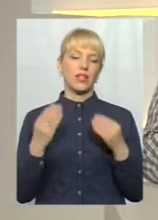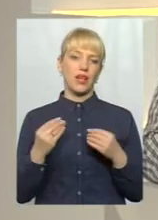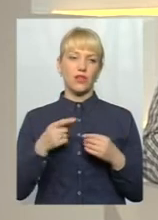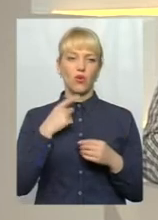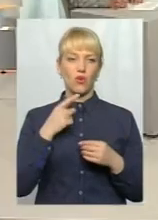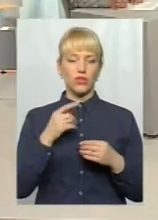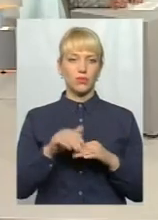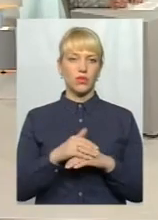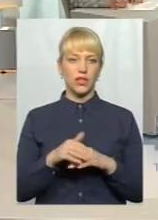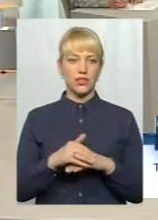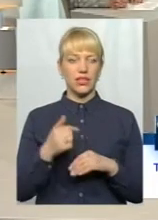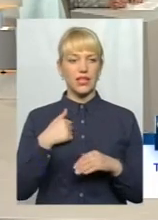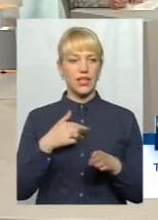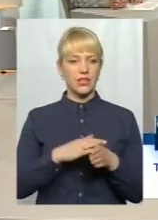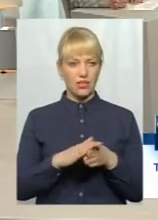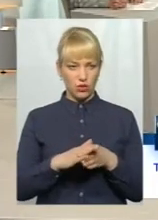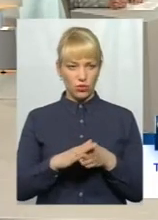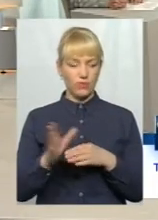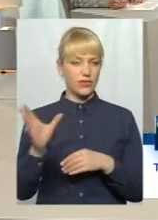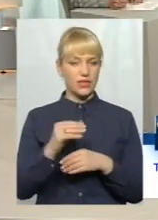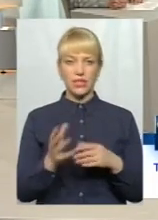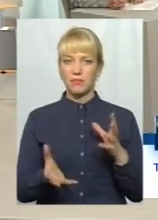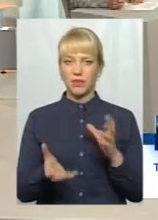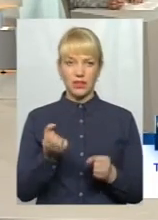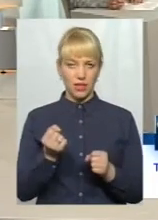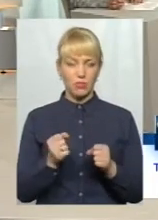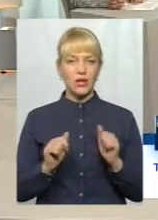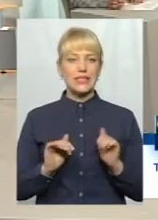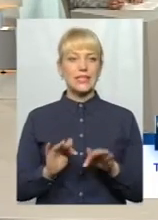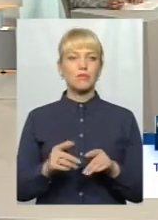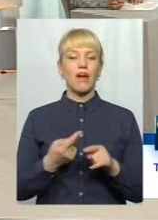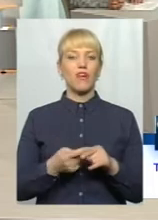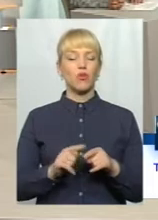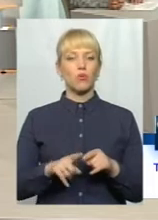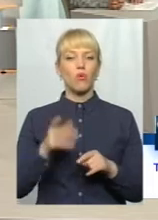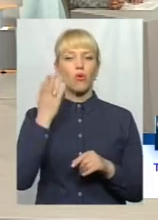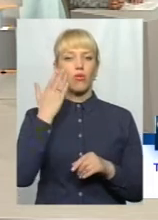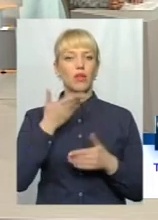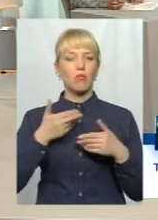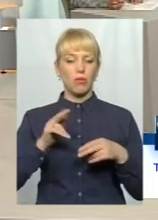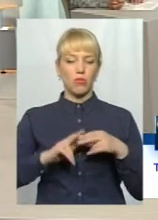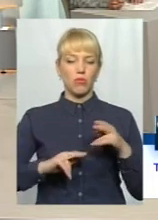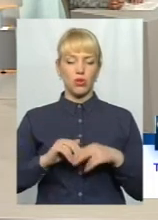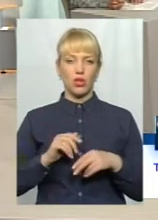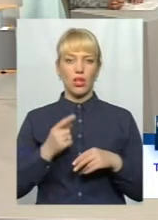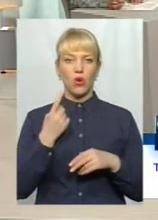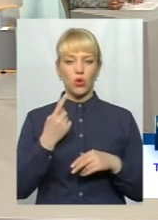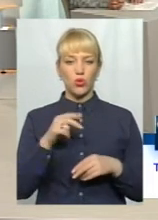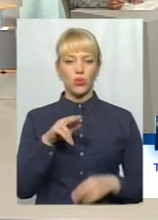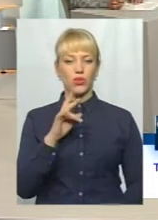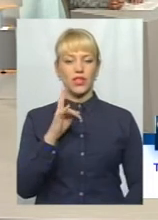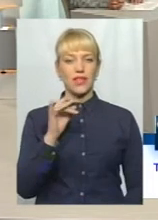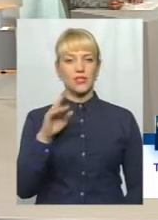ефірі. Я цілком всіх підтримую. Справа в тому, що коли ми побудували одну Дністровську ГЕС